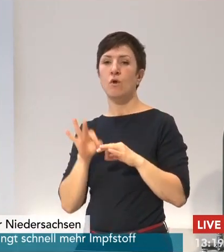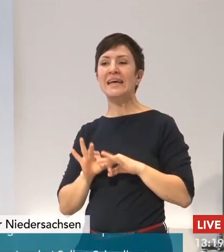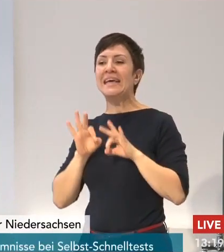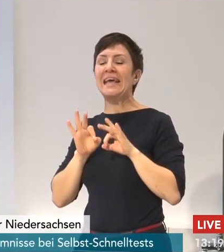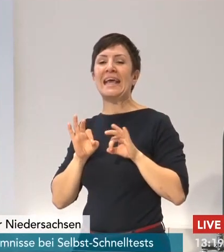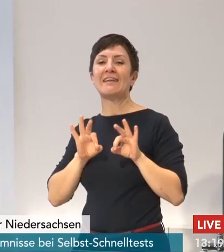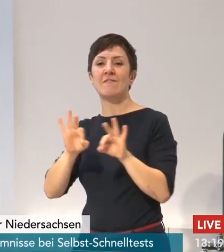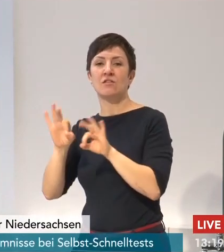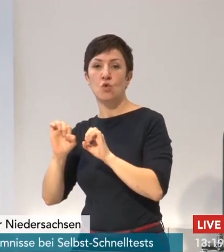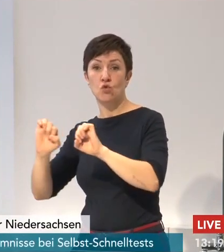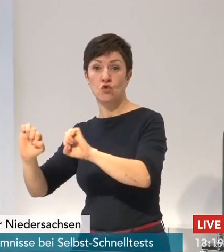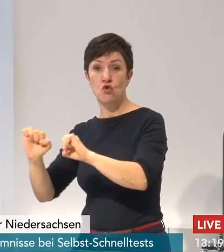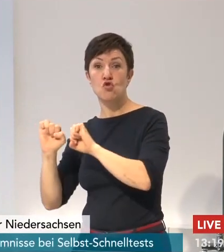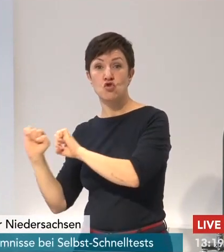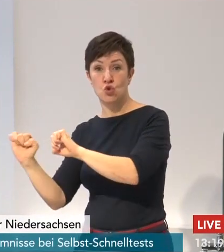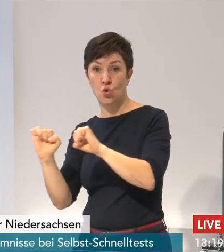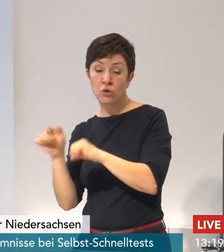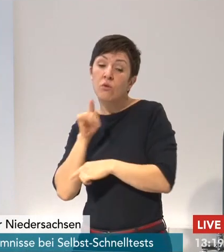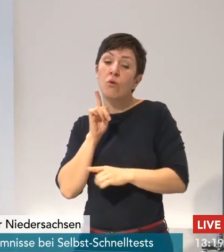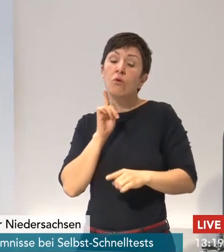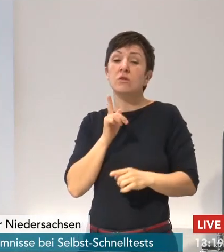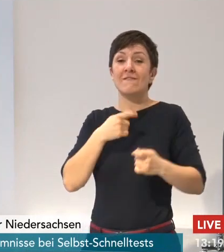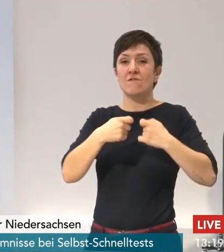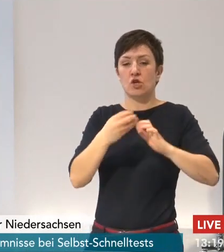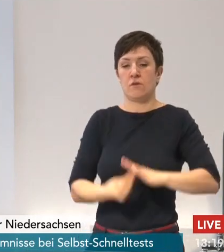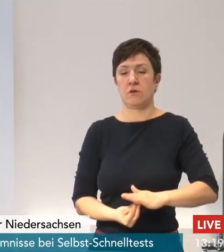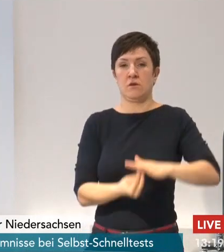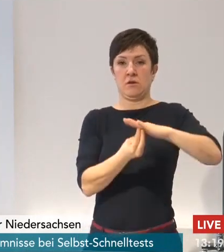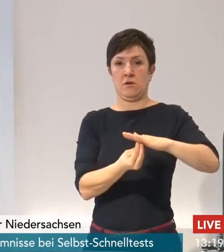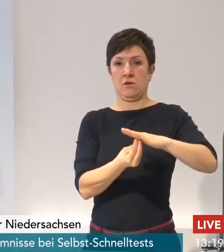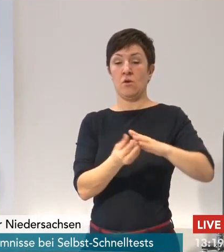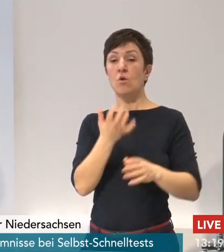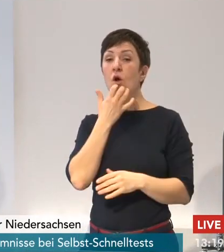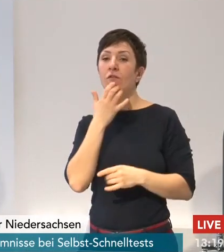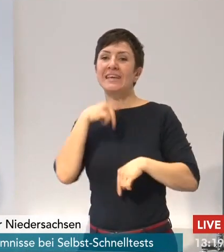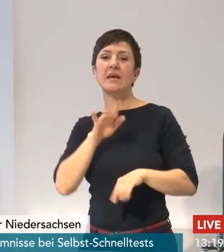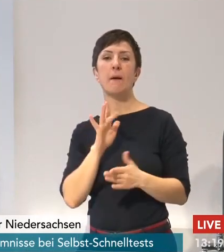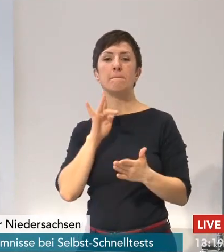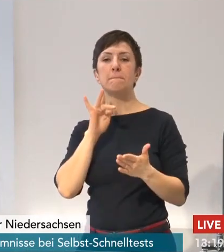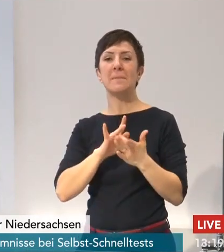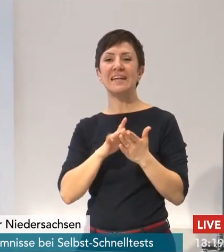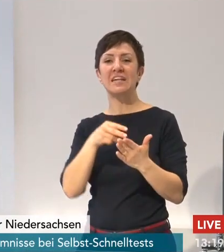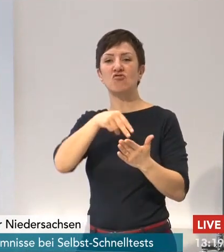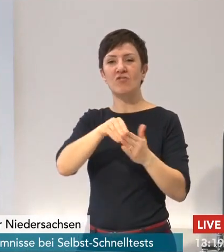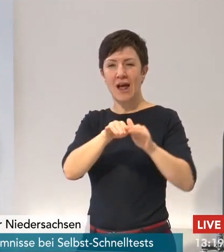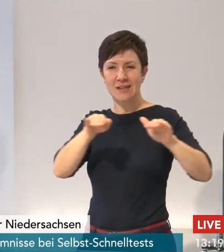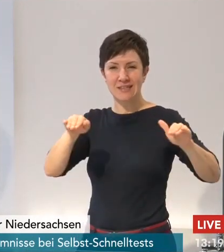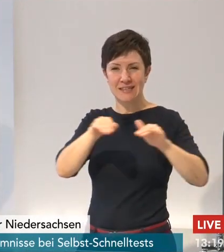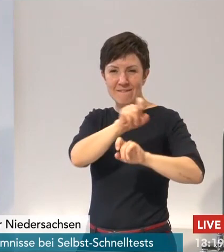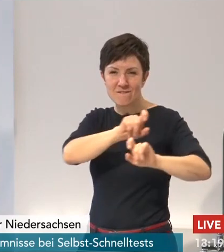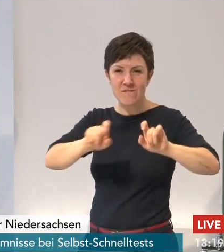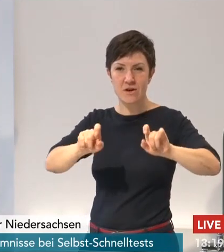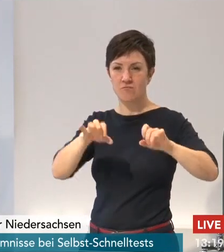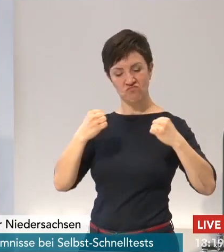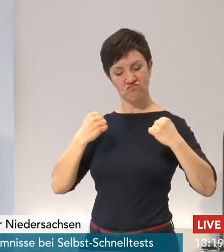Flächenland mit einem starken Mittelstand in Niedersachsen ergeben, der stark von den pandemievollen Folgen belastet ist.